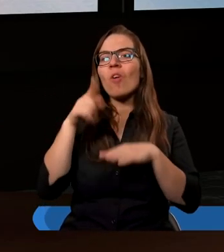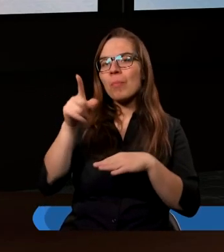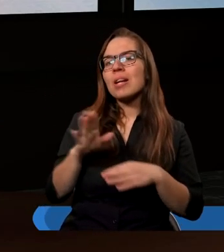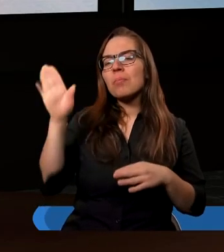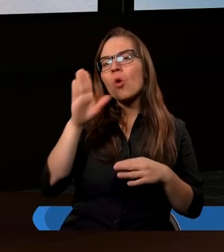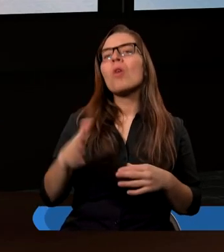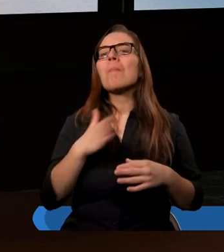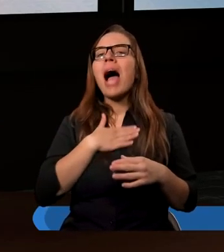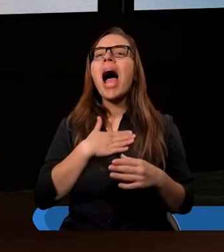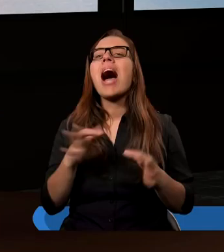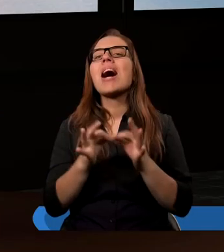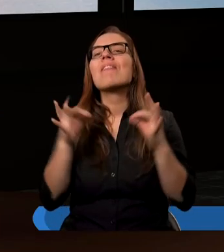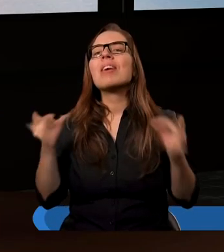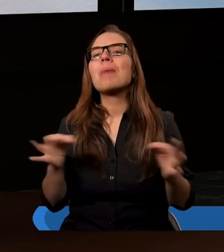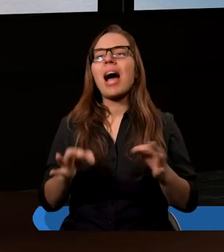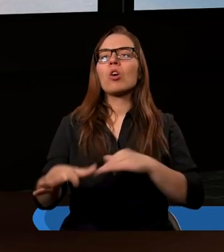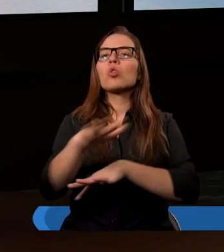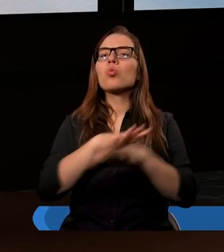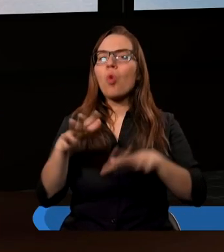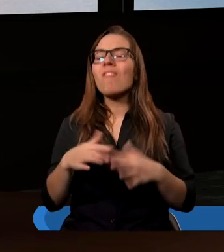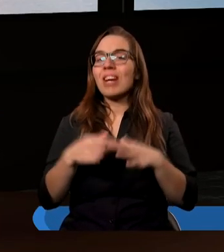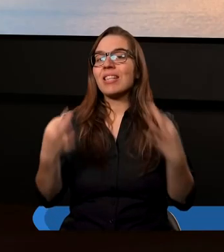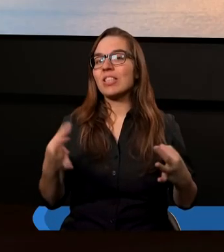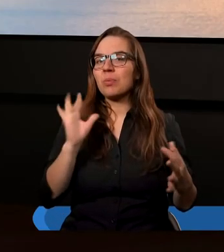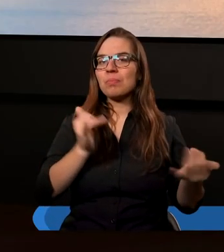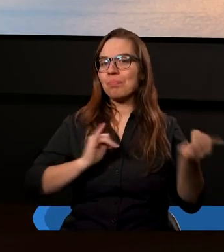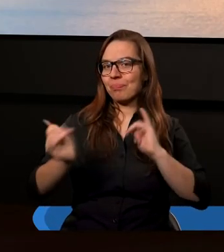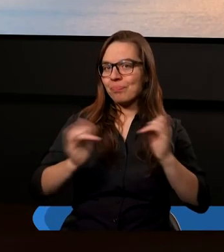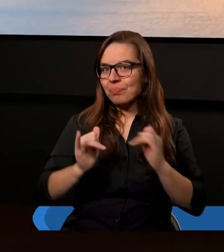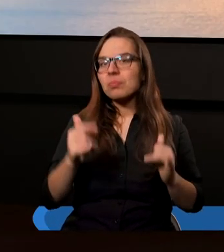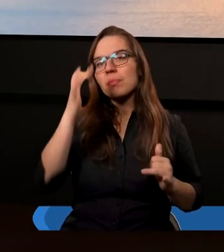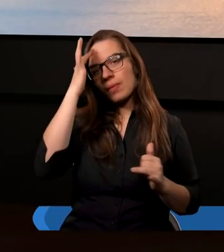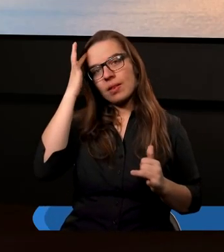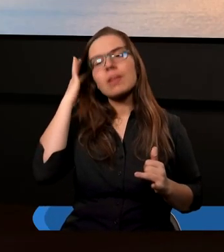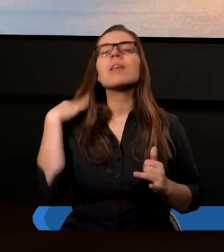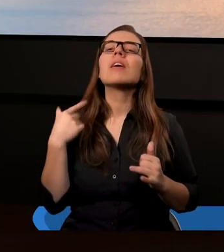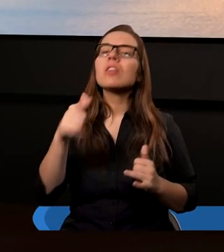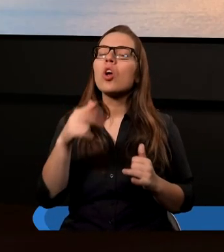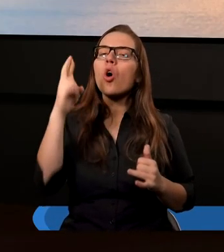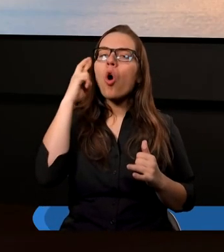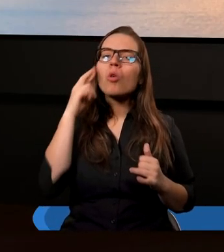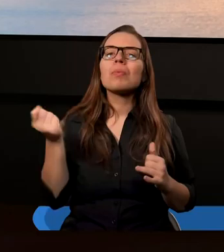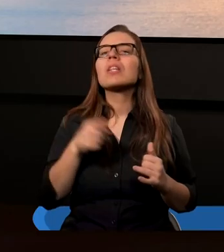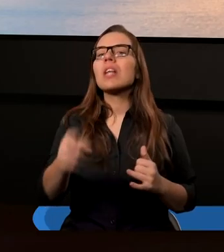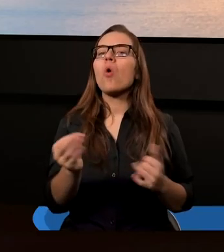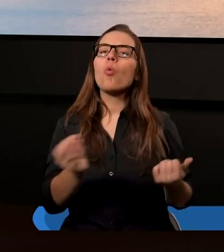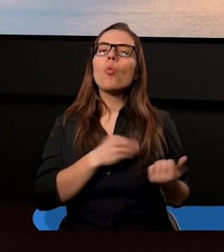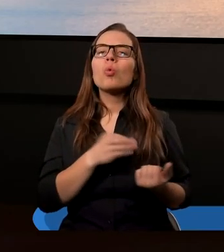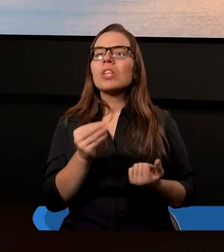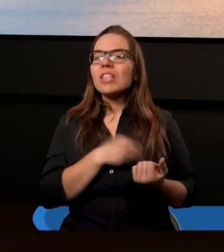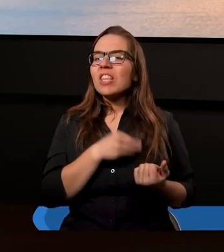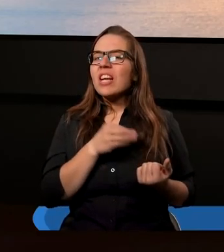taki wymiar duchowy. I o tym chyba będziemy dzisiaj rozmawiać. Tak. Jest istotne, żebyśmy rozumieli, że właśnie ta uczciwość